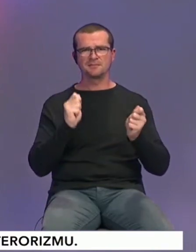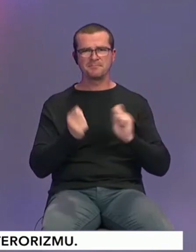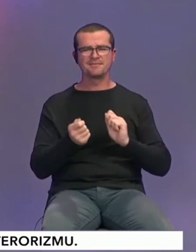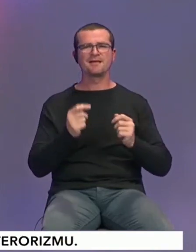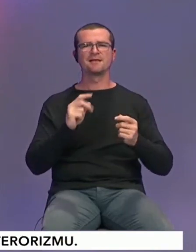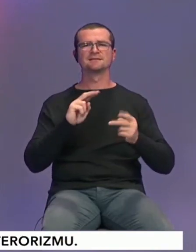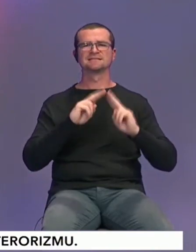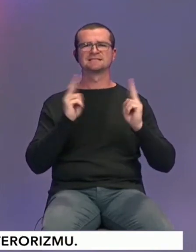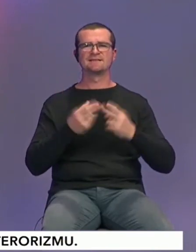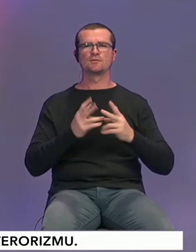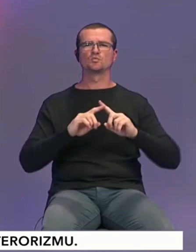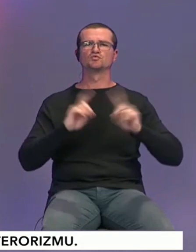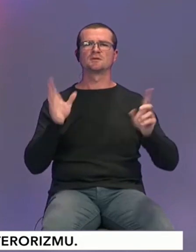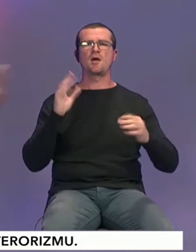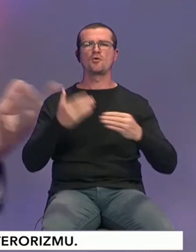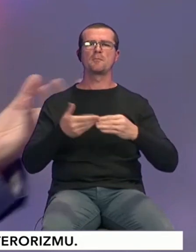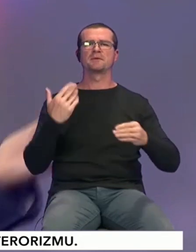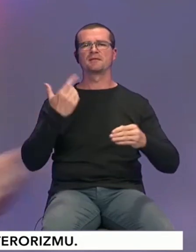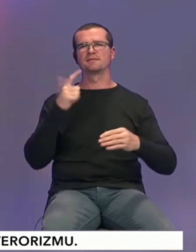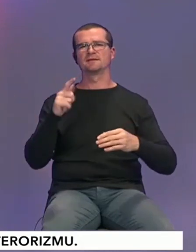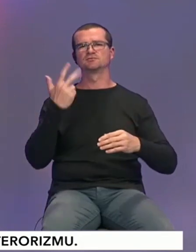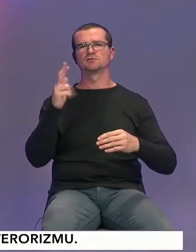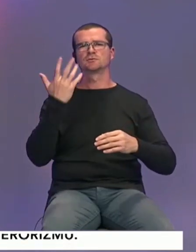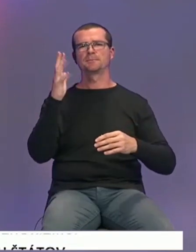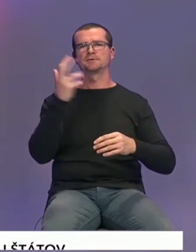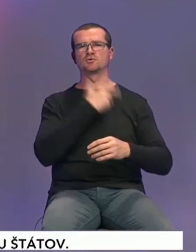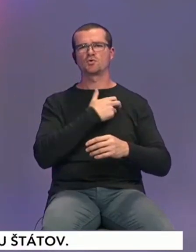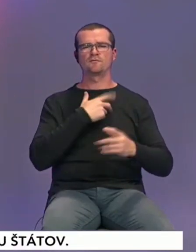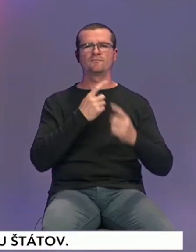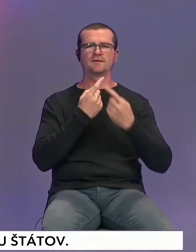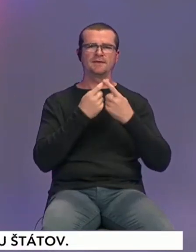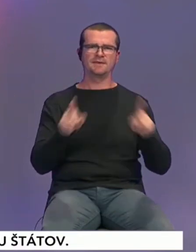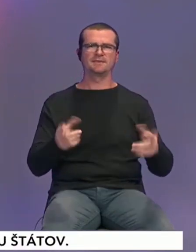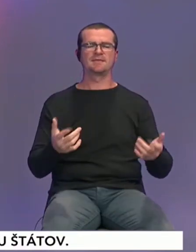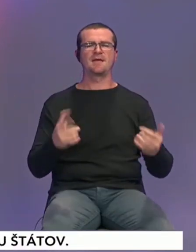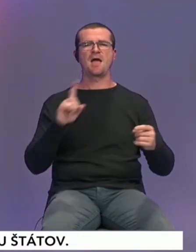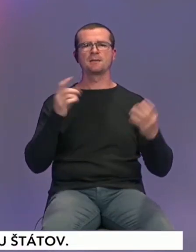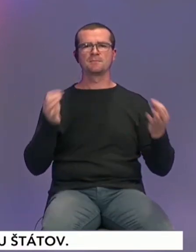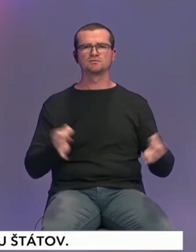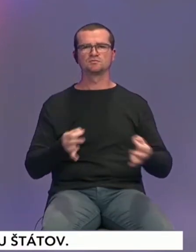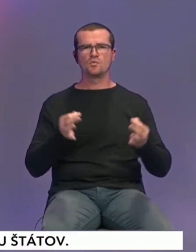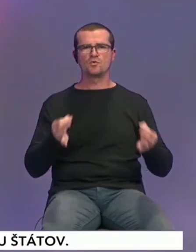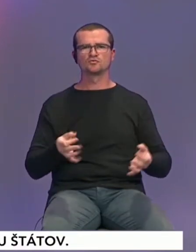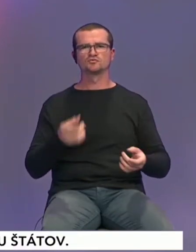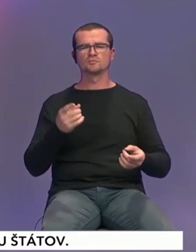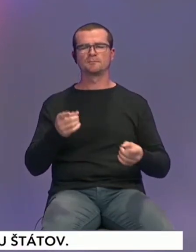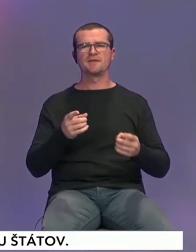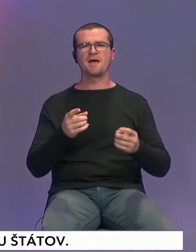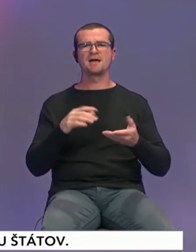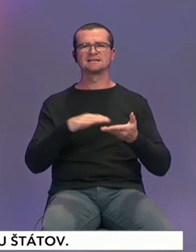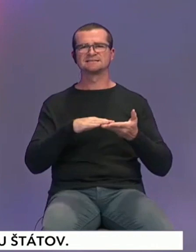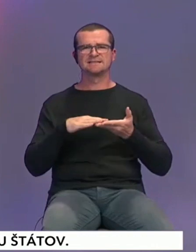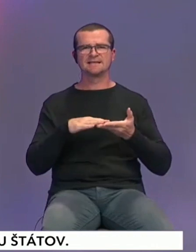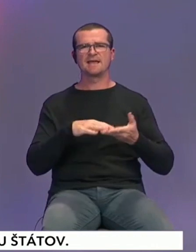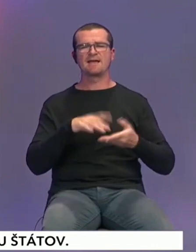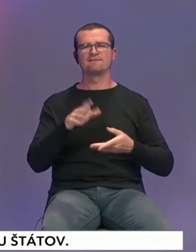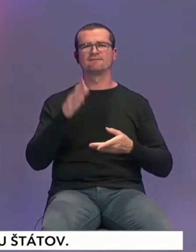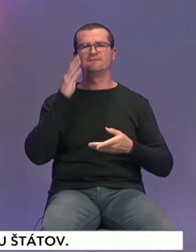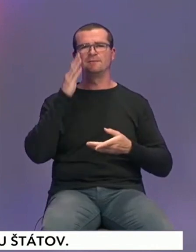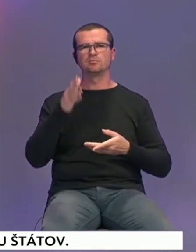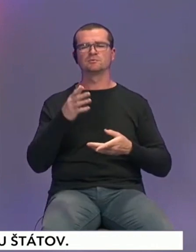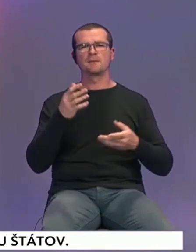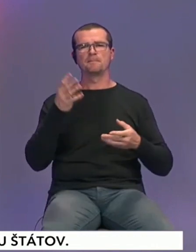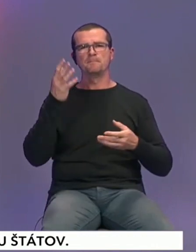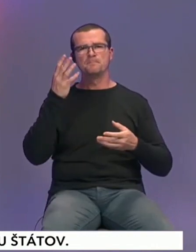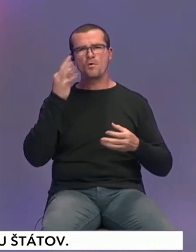svet je už iný, ako bol pred 200, 300 alebo 500 rokmi, takže akým spôsobom tá církve sa bude, možno nechcem povedať,